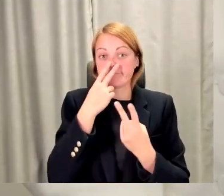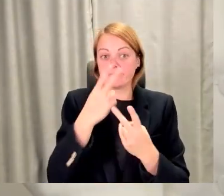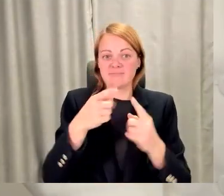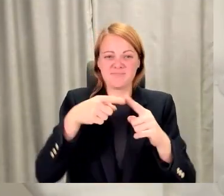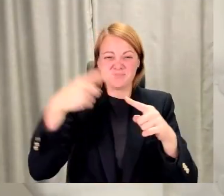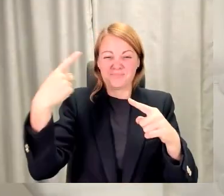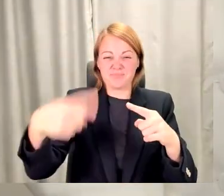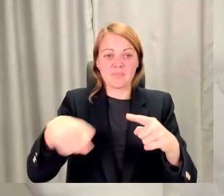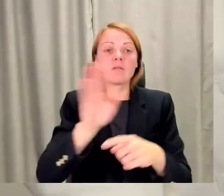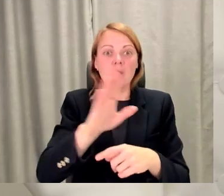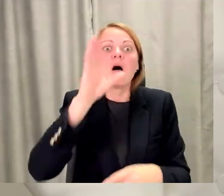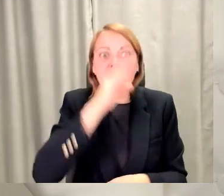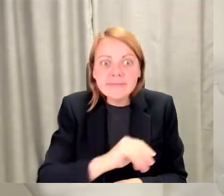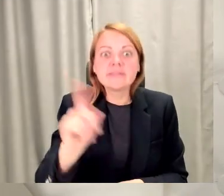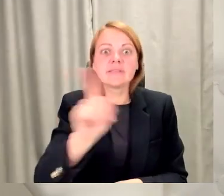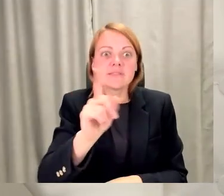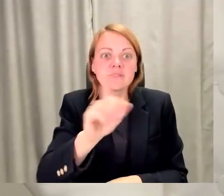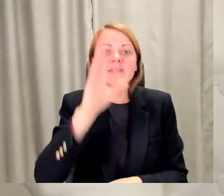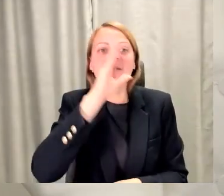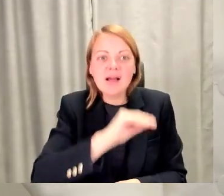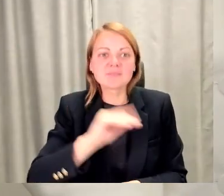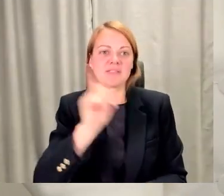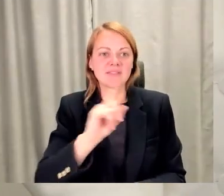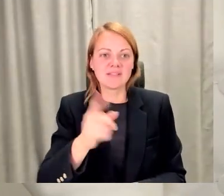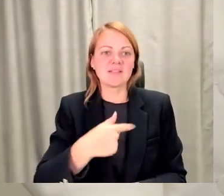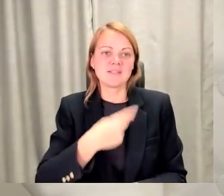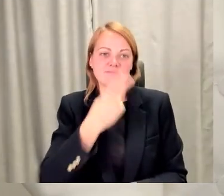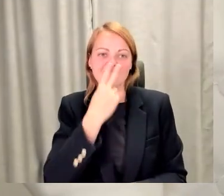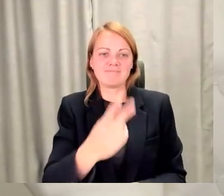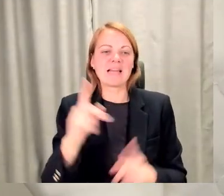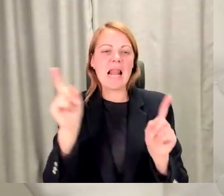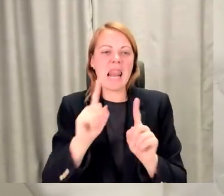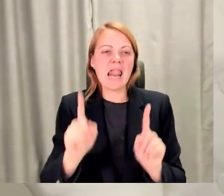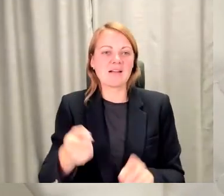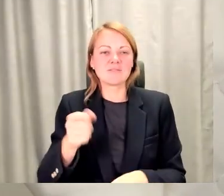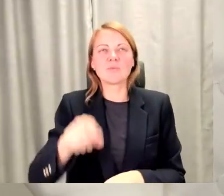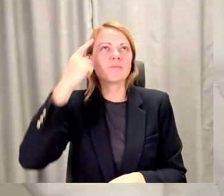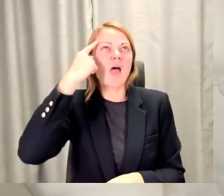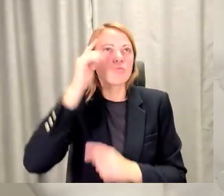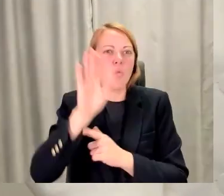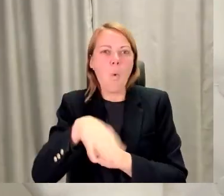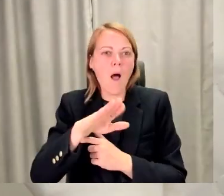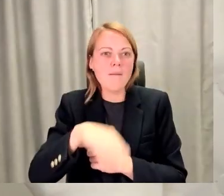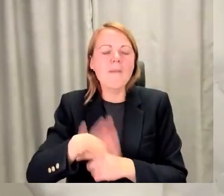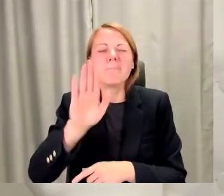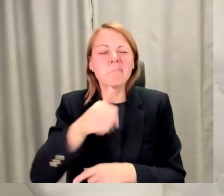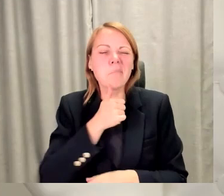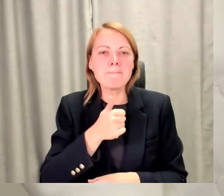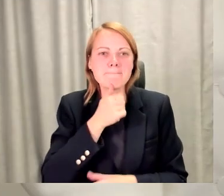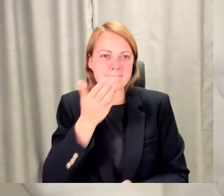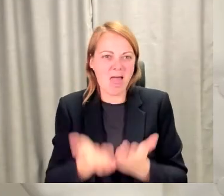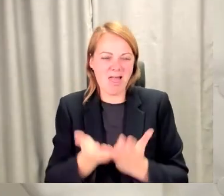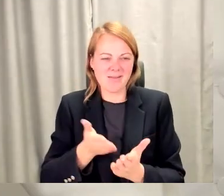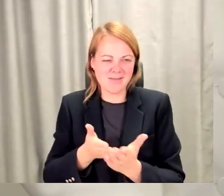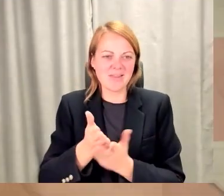iespējams. Man gribētu teikt par tādas lietas, ko tu dzīvē nevar iedomāties, vienkārši pamēģina, pamēģina un viss būs.